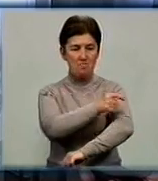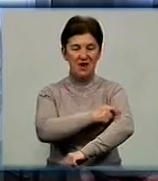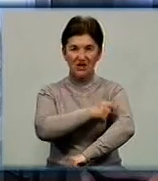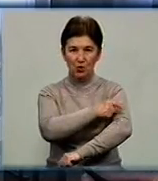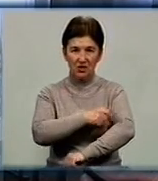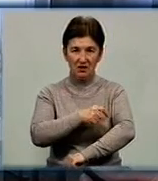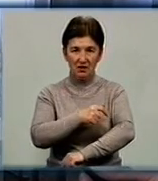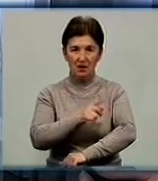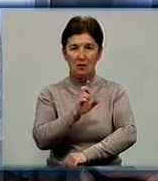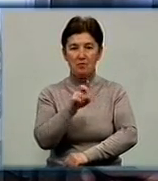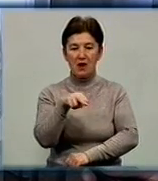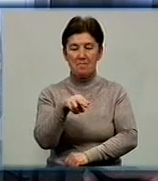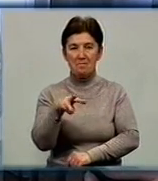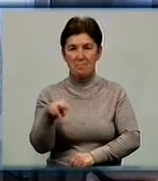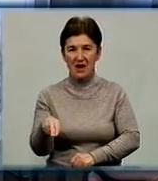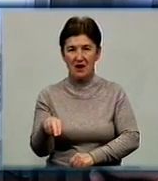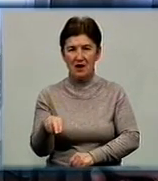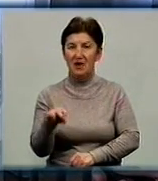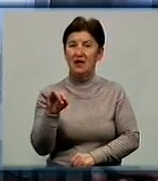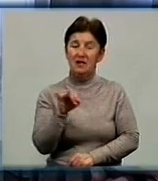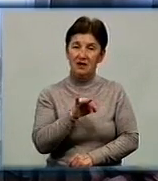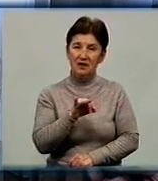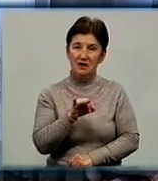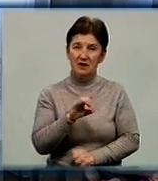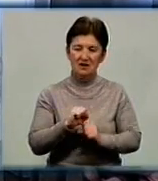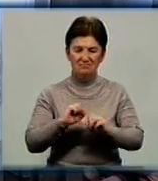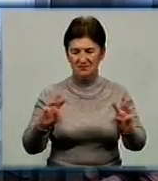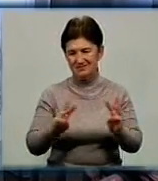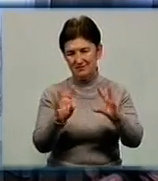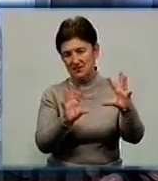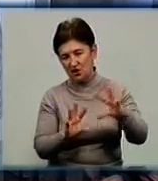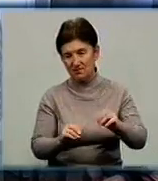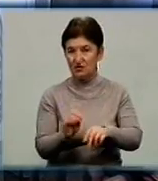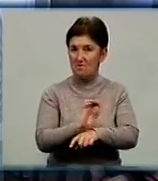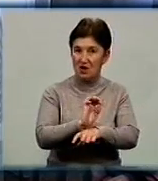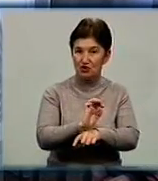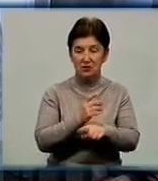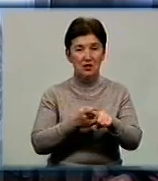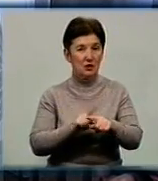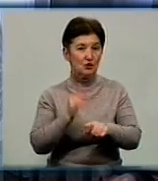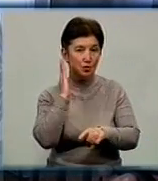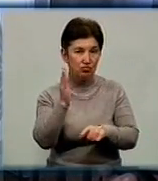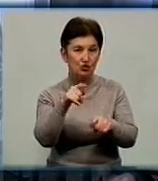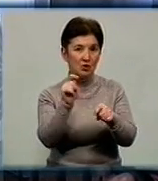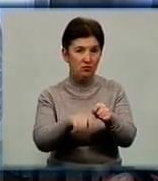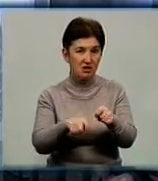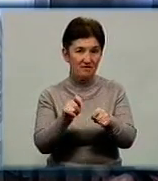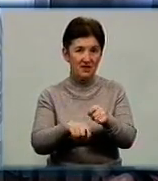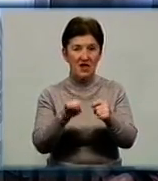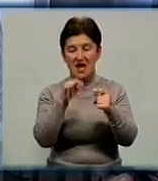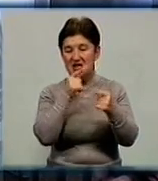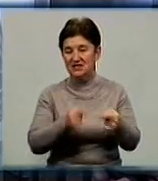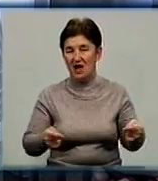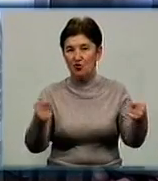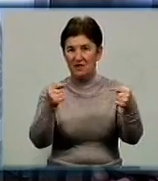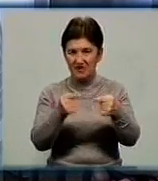БМП, і ще згоревшого машина, машина, яку будуть перевіряти, і, відповідно,